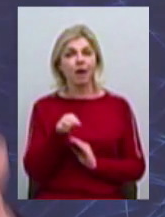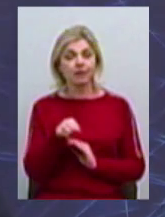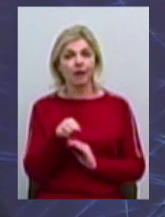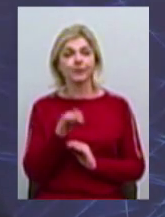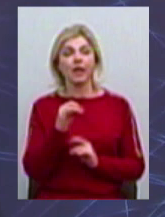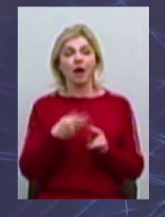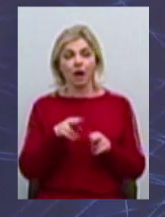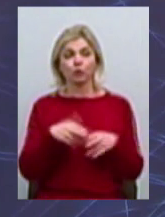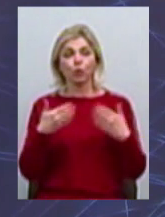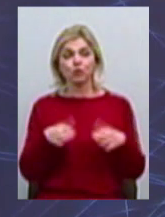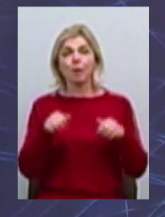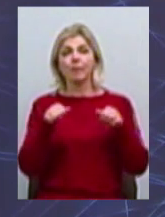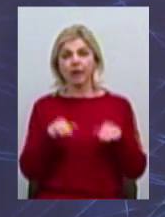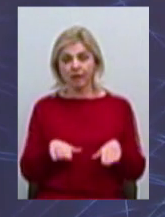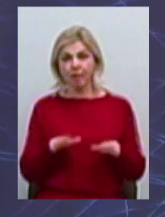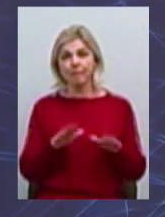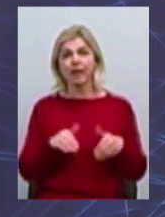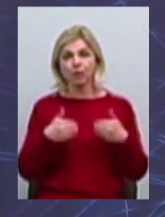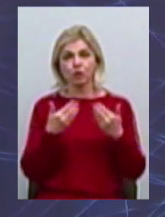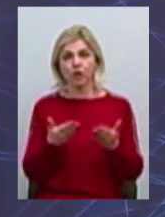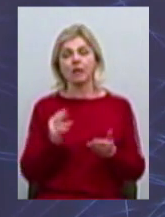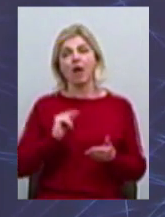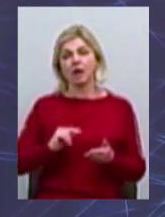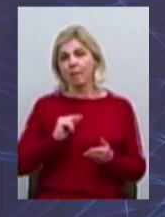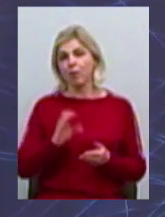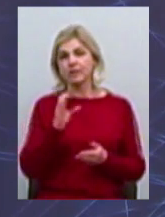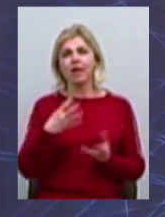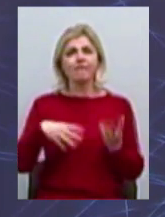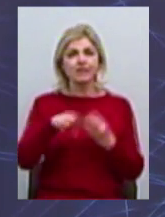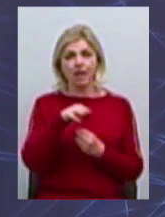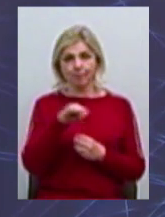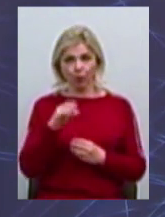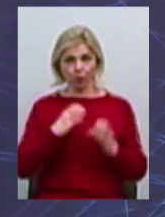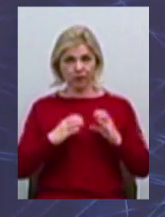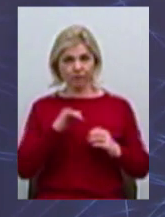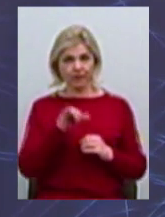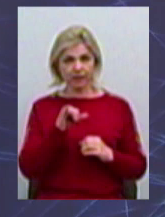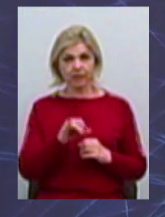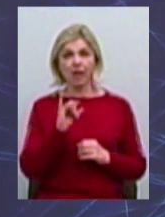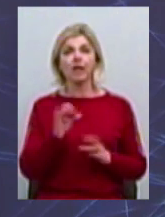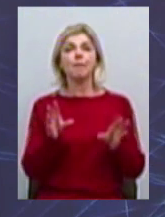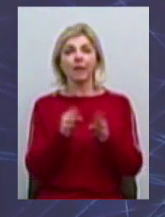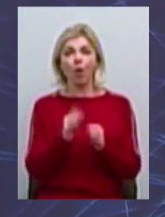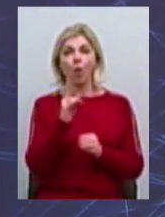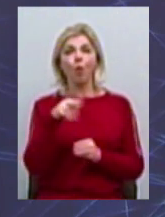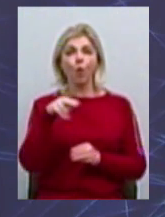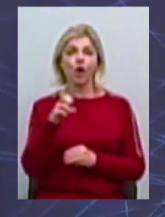який вже приймає предложення, ми роботаємо з усіма нашими університетами, вже і з коледжами роботаємо,